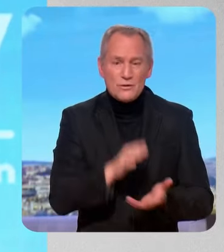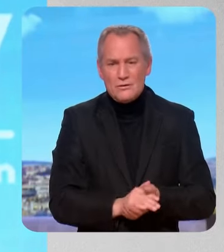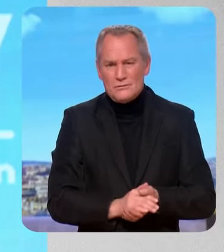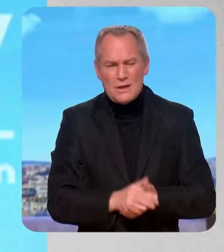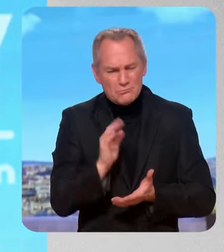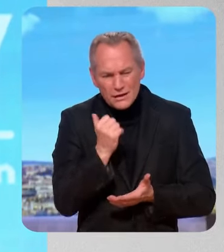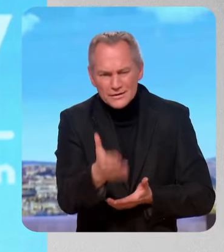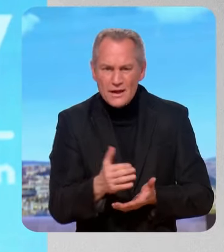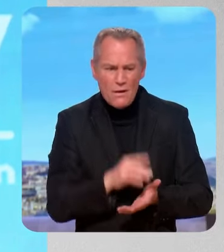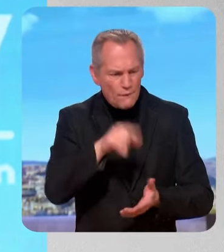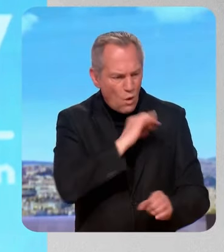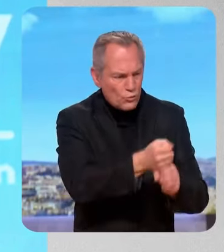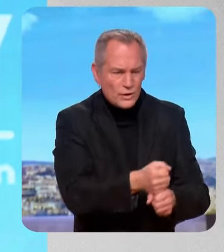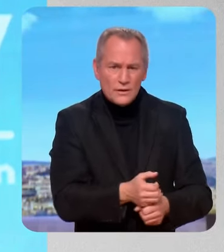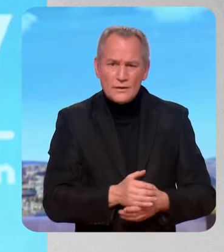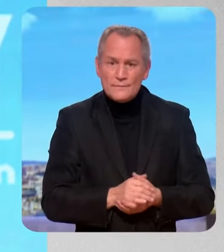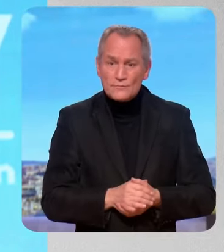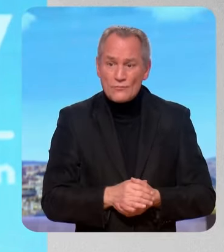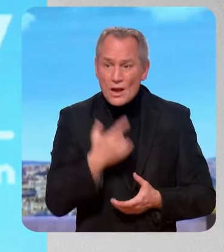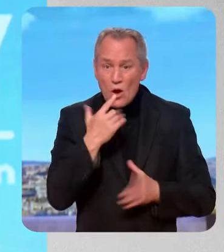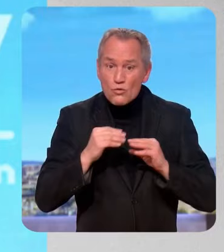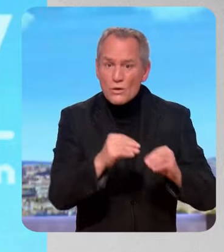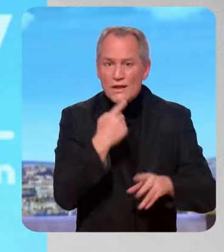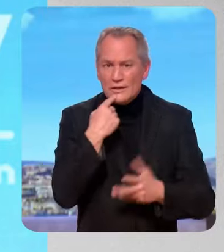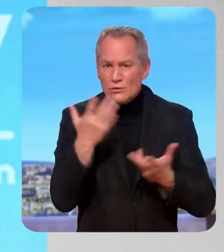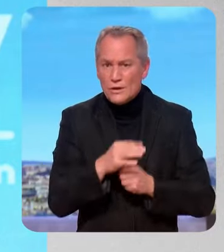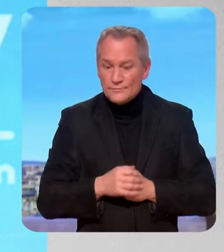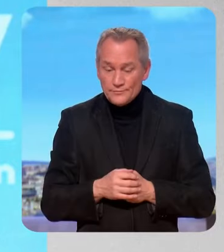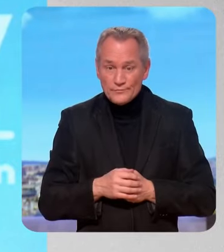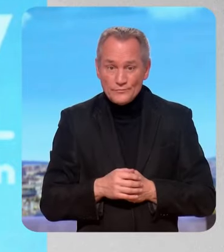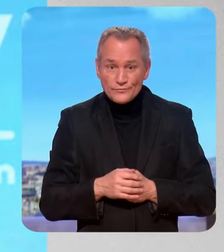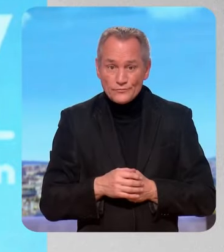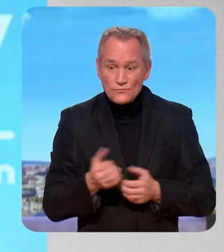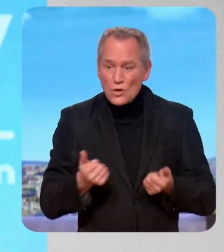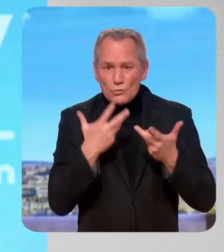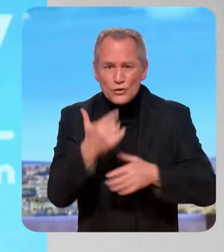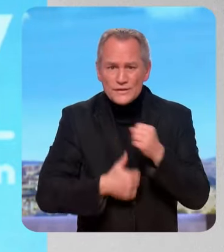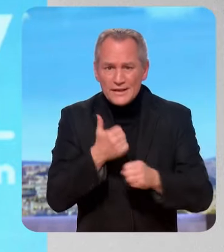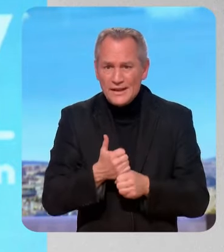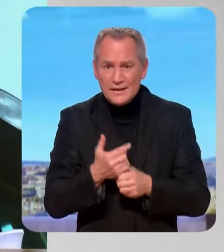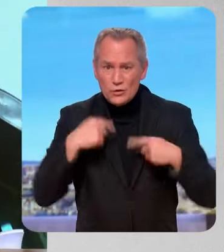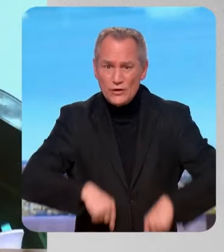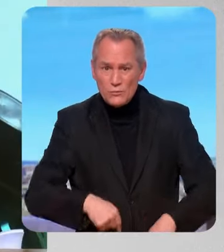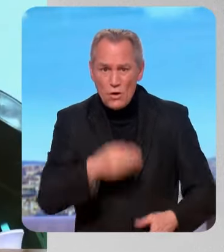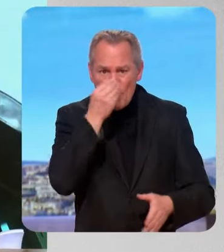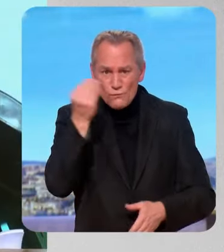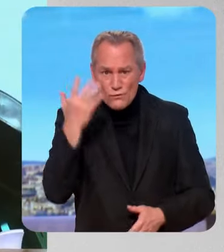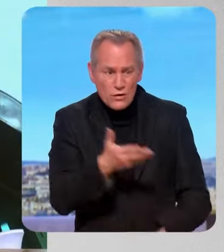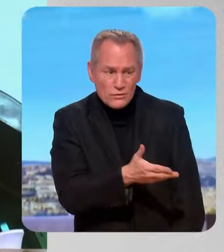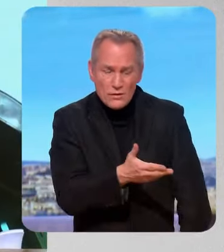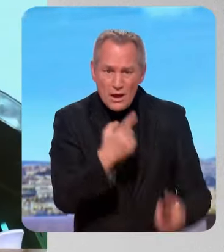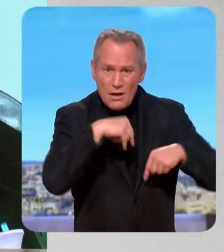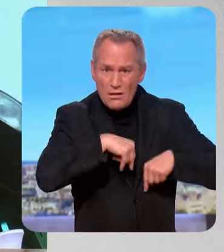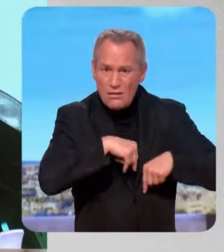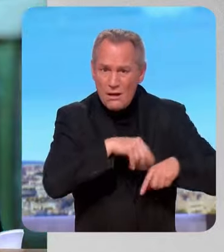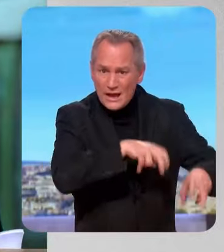veut dire concrètement que depuis des années, le gouvernement tourne le dos aux agriculteurs, mais tourne le dos également aux consommateurs. On